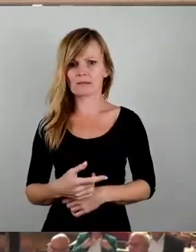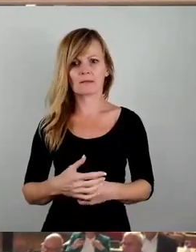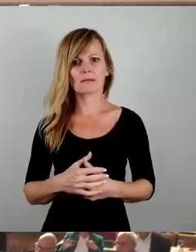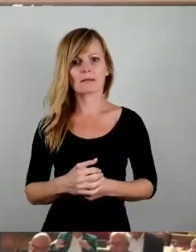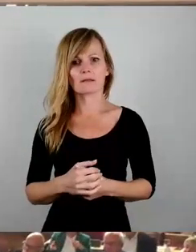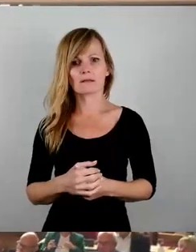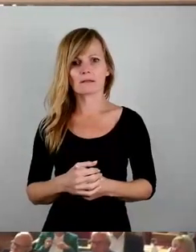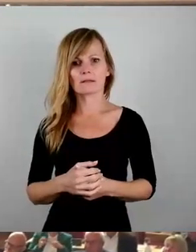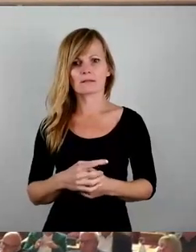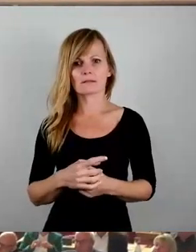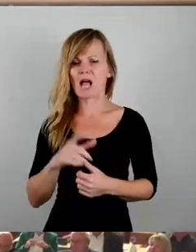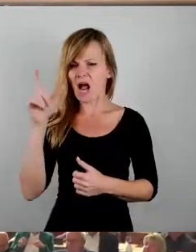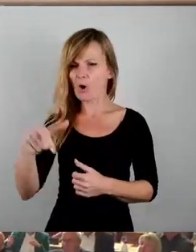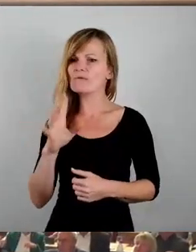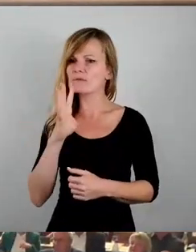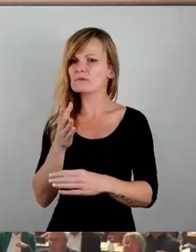nie dazwischen.